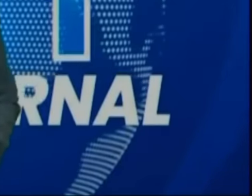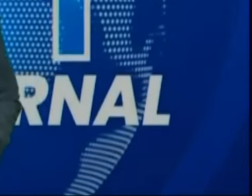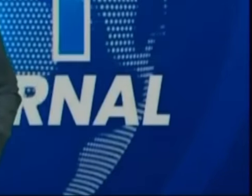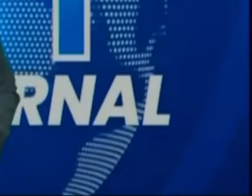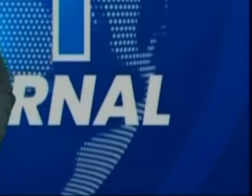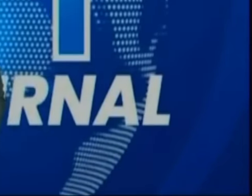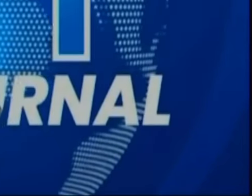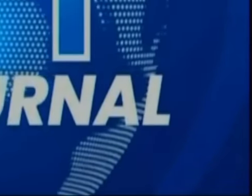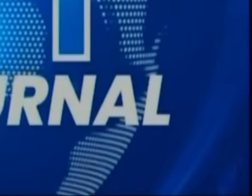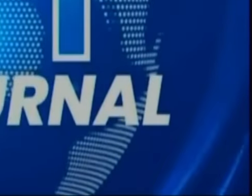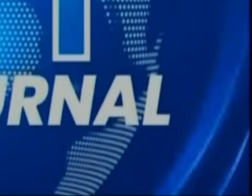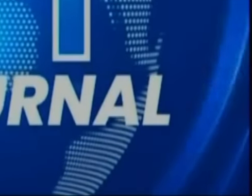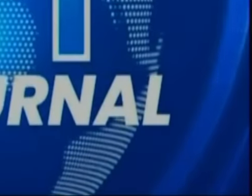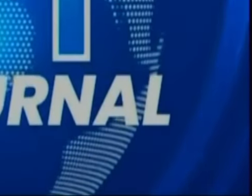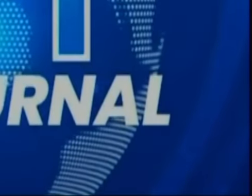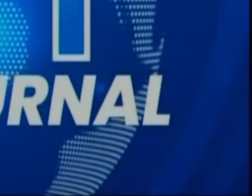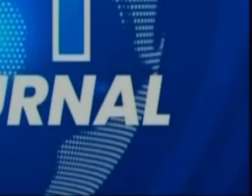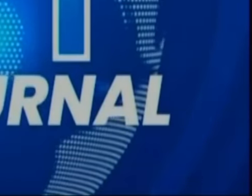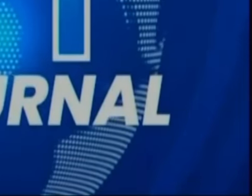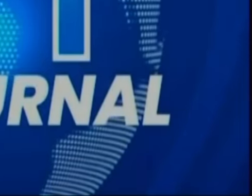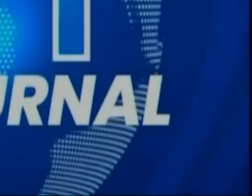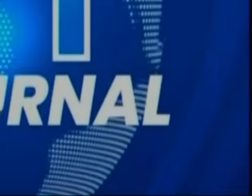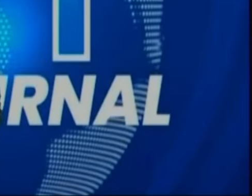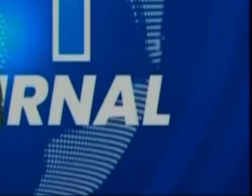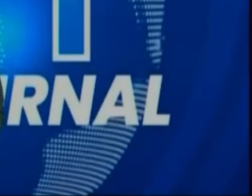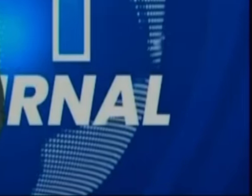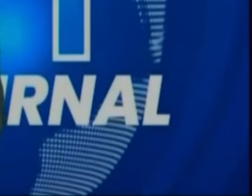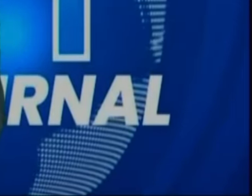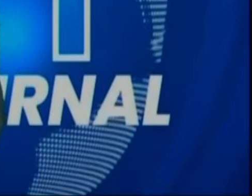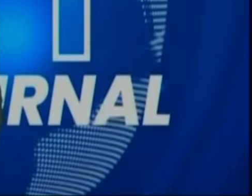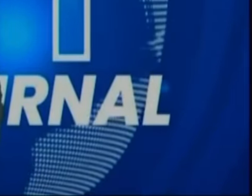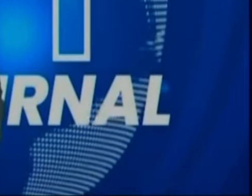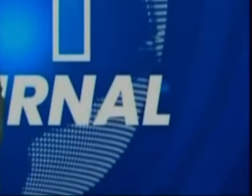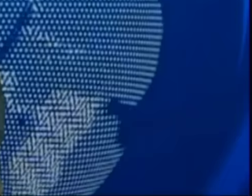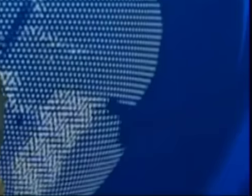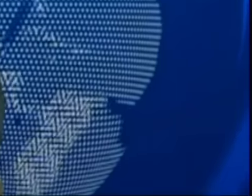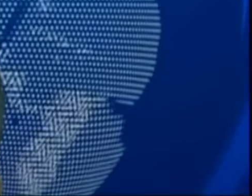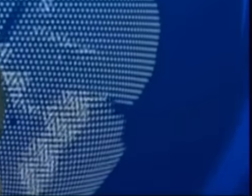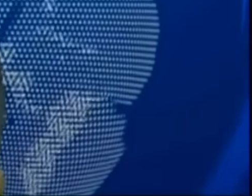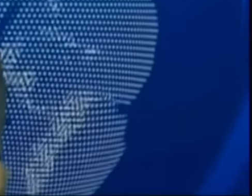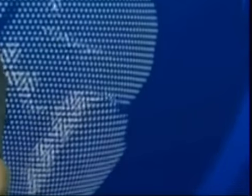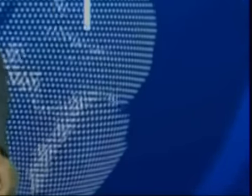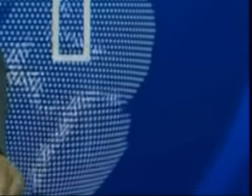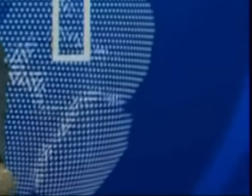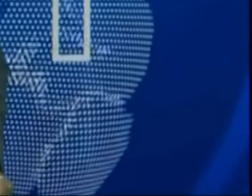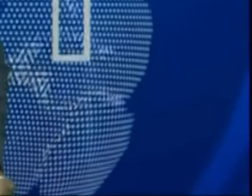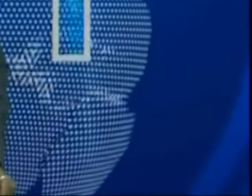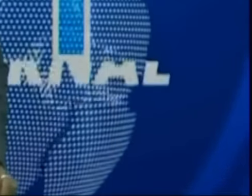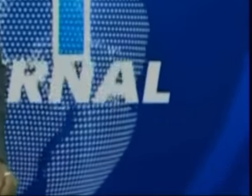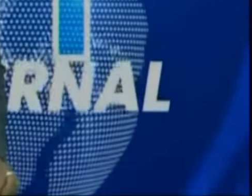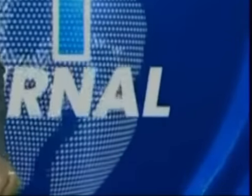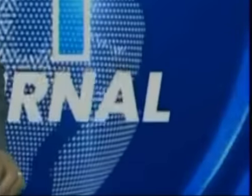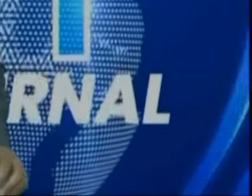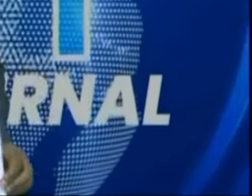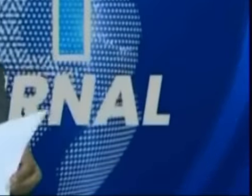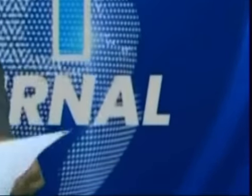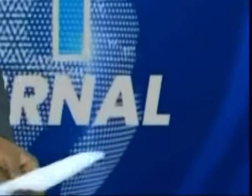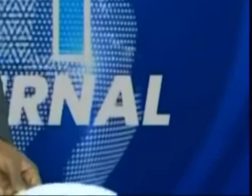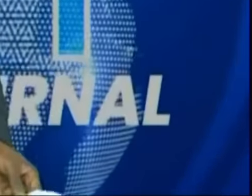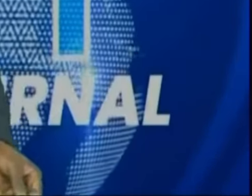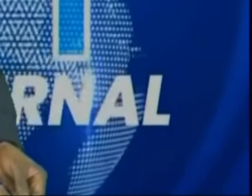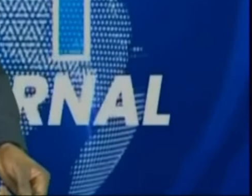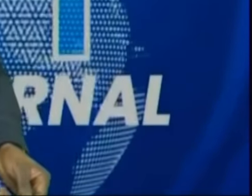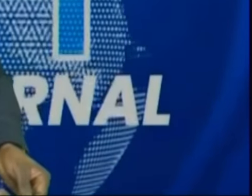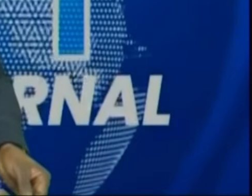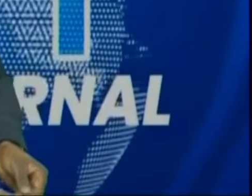civile du chef de l'État. Une messe a été dite en son mémorial à la paroisse Notre-Dame de Fatima de la Gombe. Le chef de l'État ainsi que plusieurs